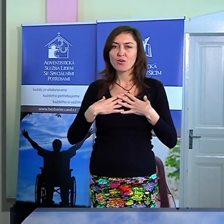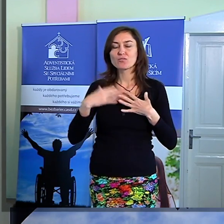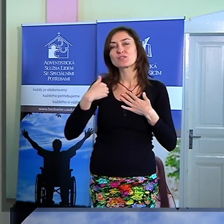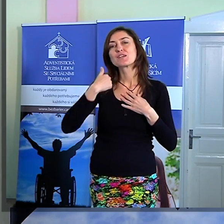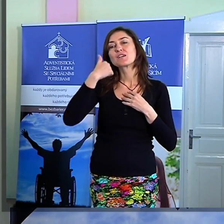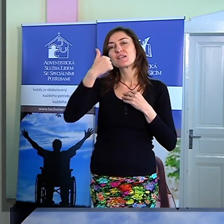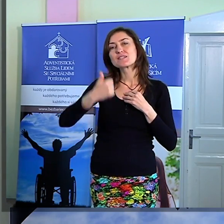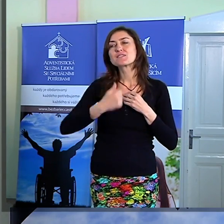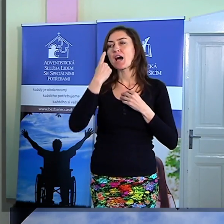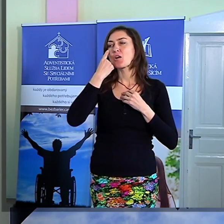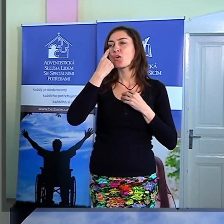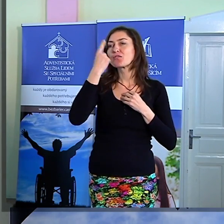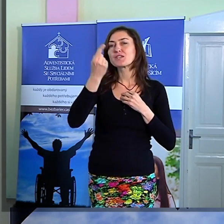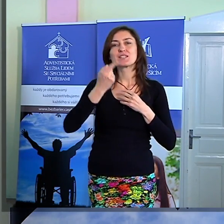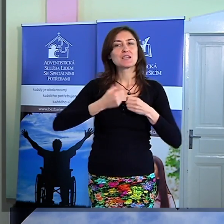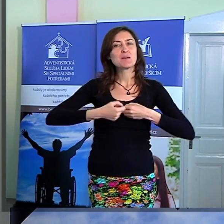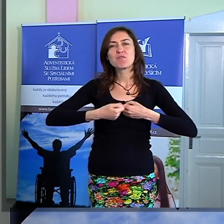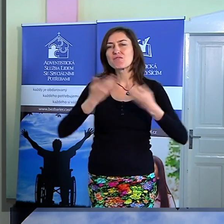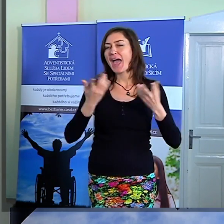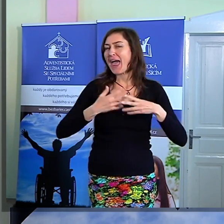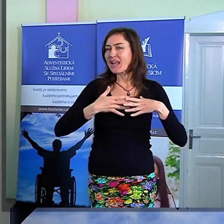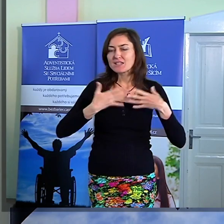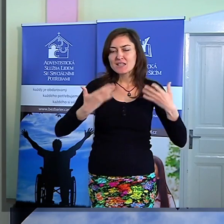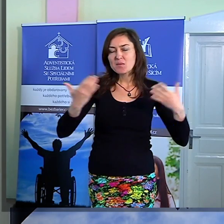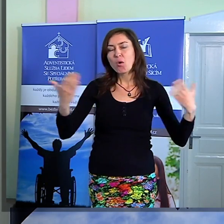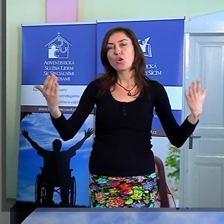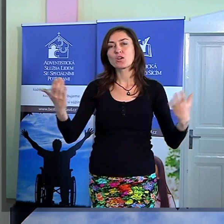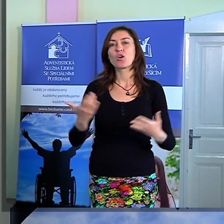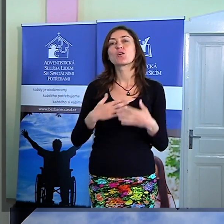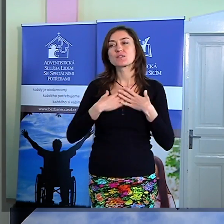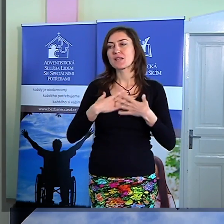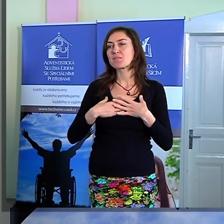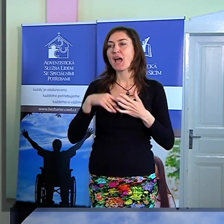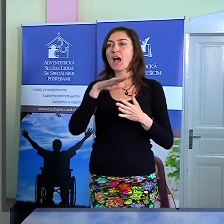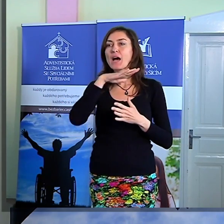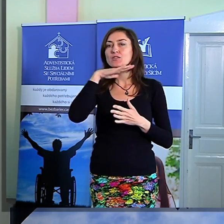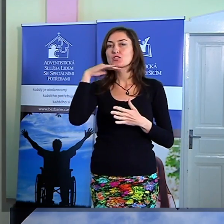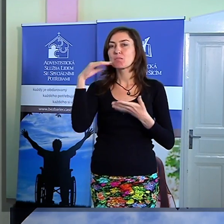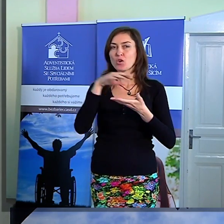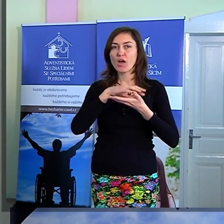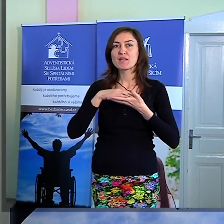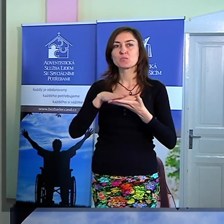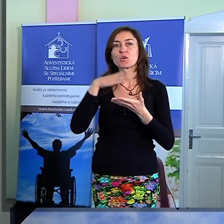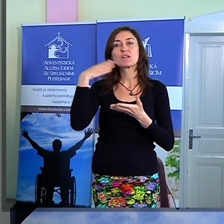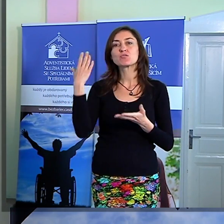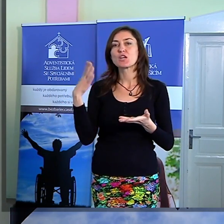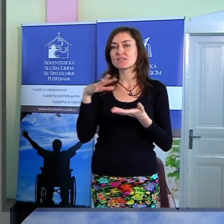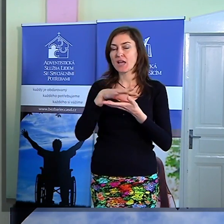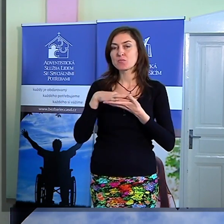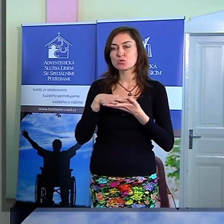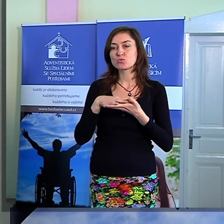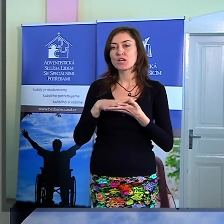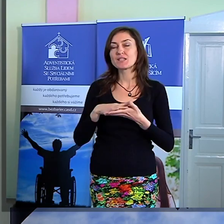obrovský pokrok. A musím říct, že jsem rád i za to, že mnohé sbory v Českém združení se za ten rok seznámily se